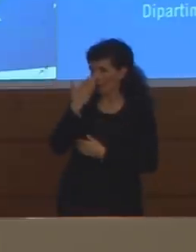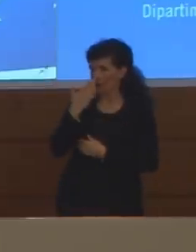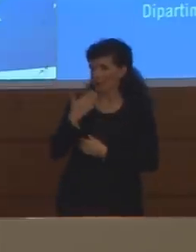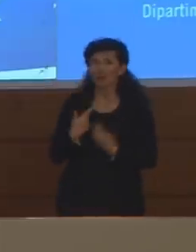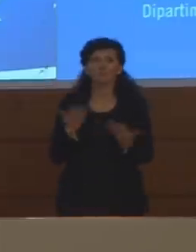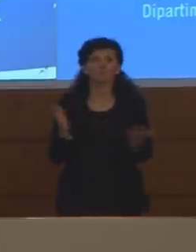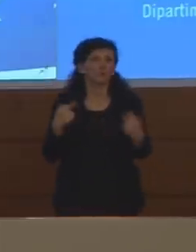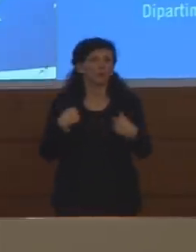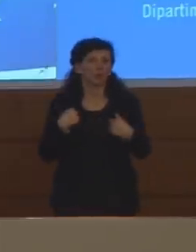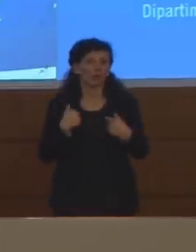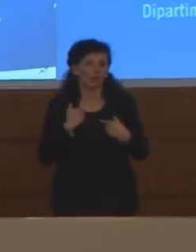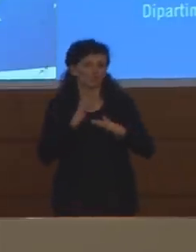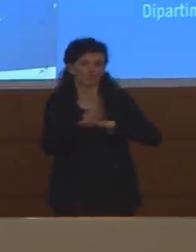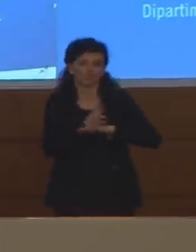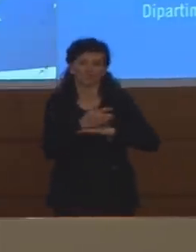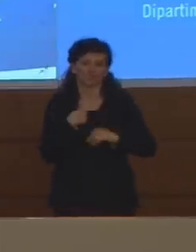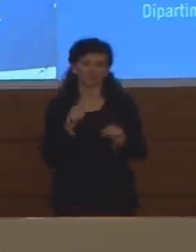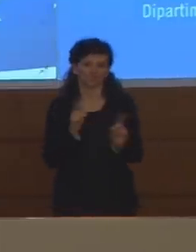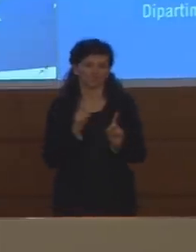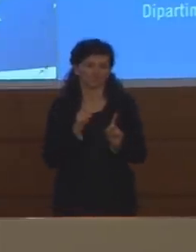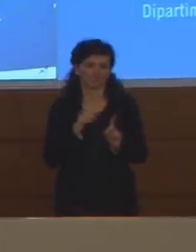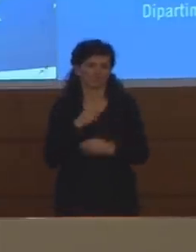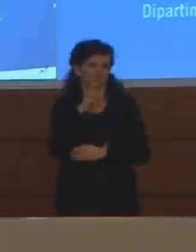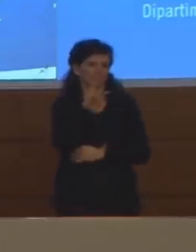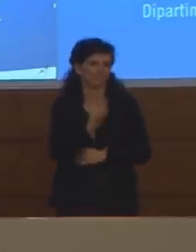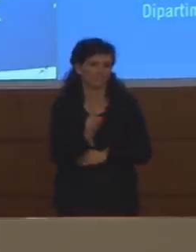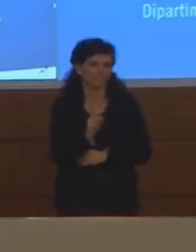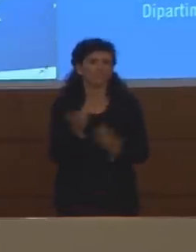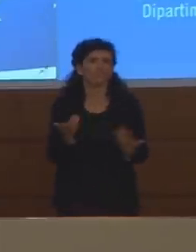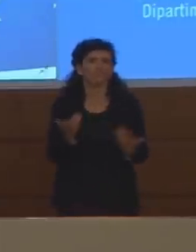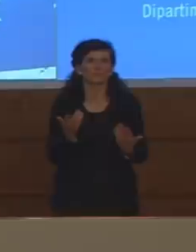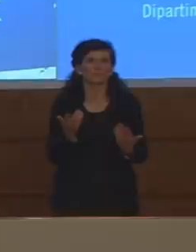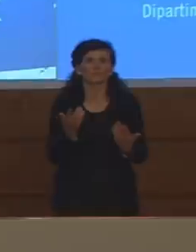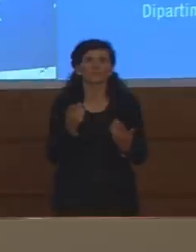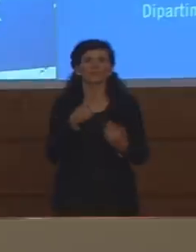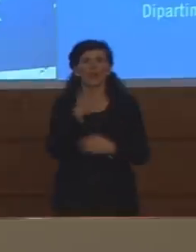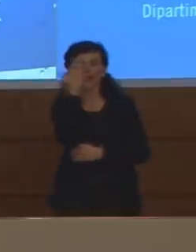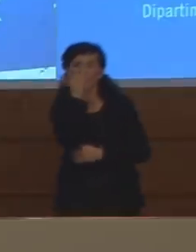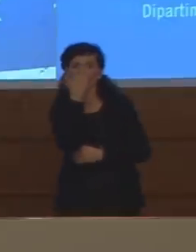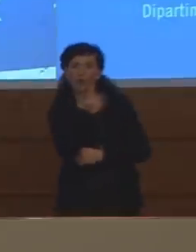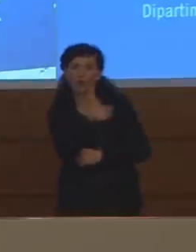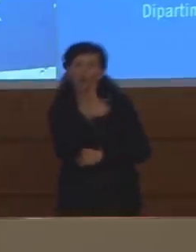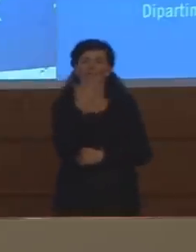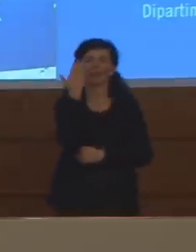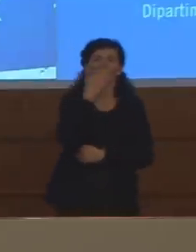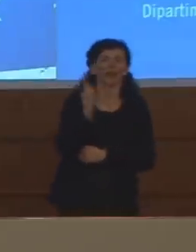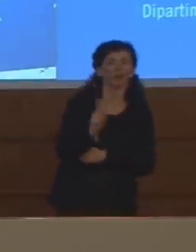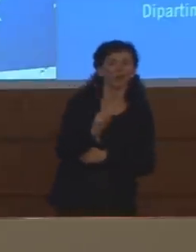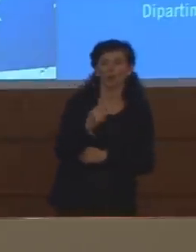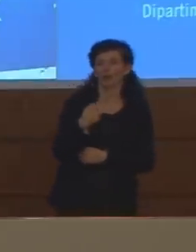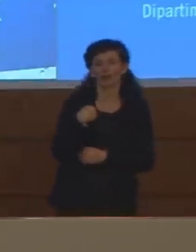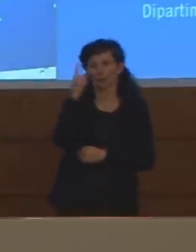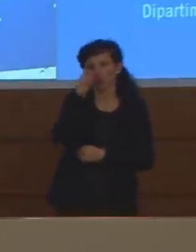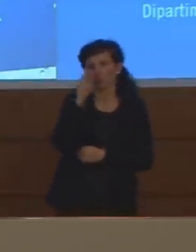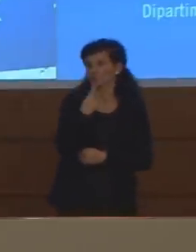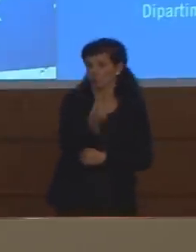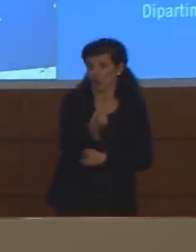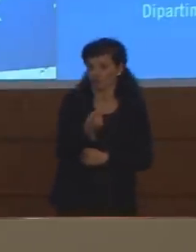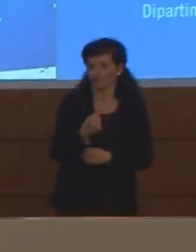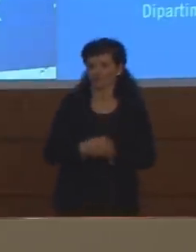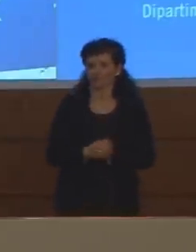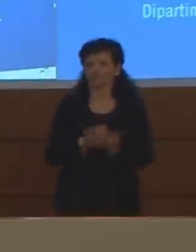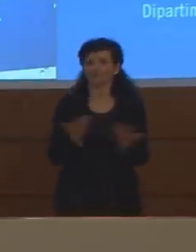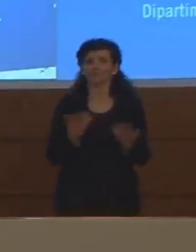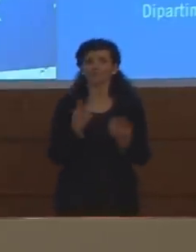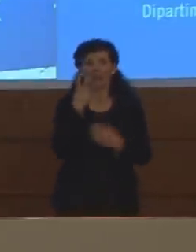Io non entro, cioè non so dirle se è stato un errore o non è stato un errore. Per